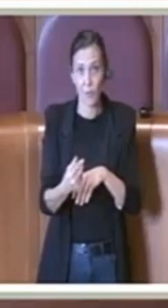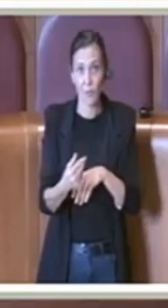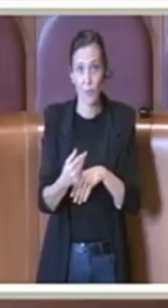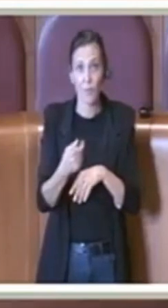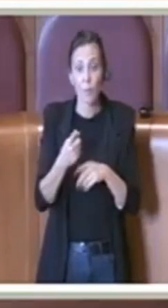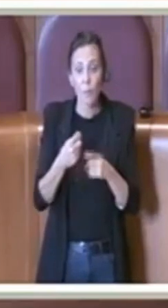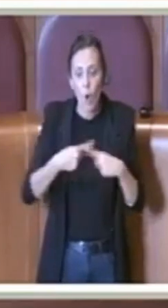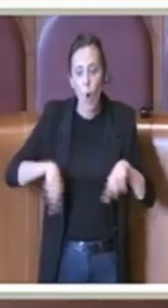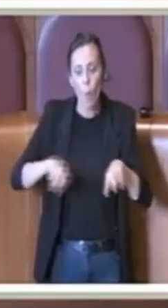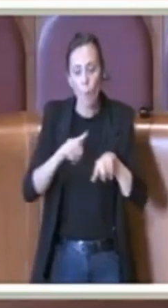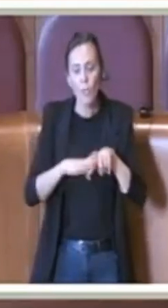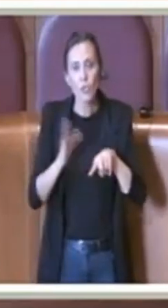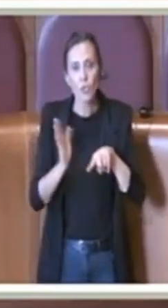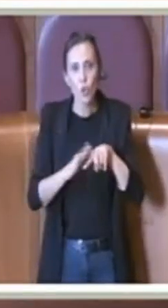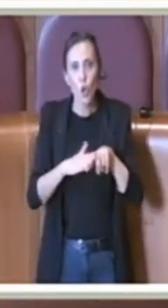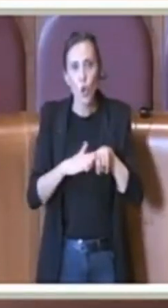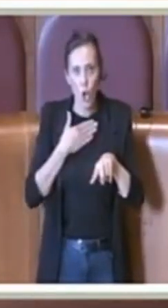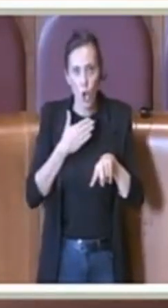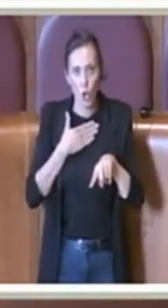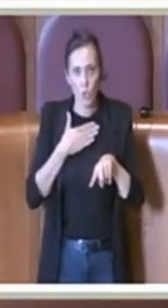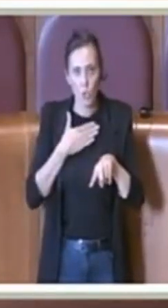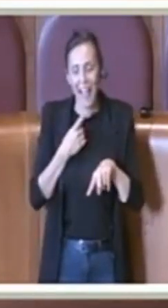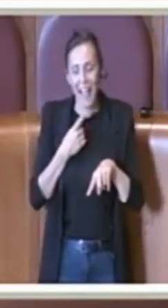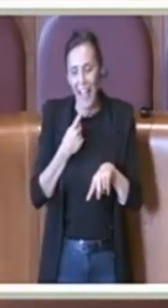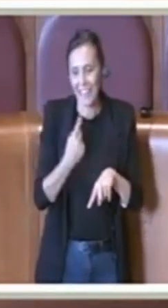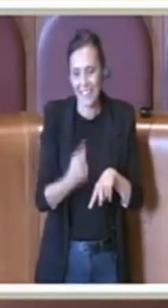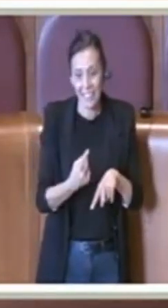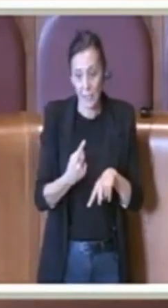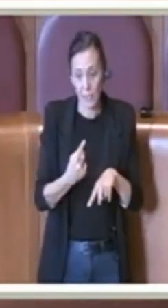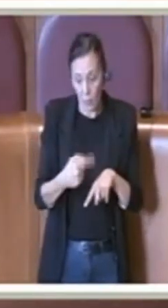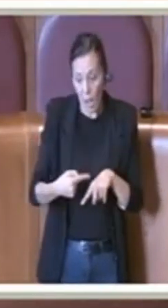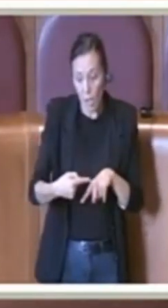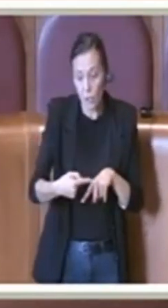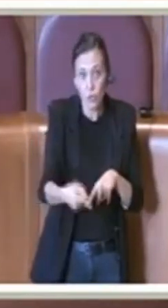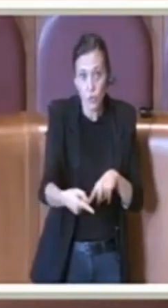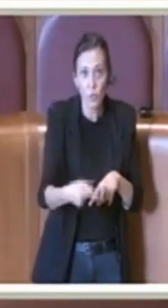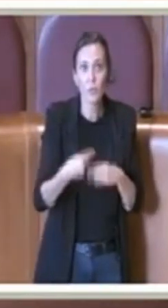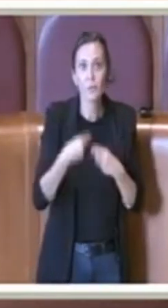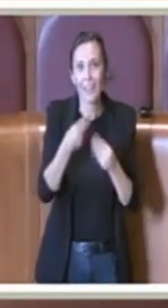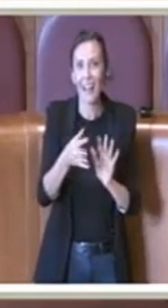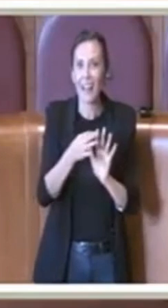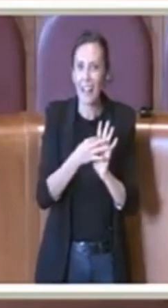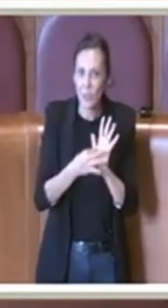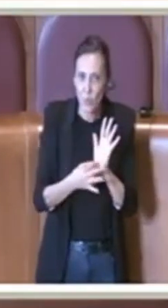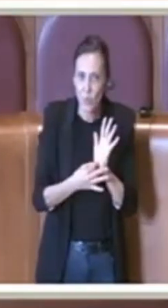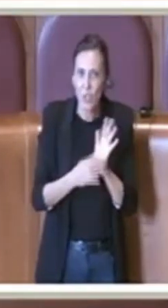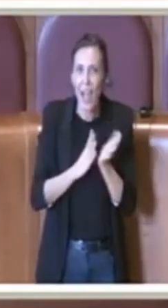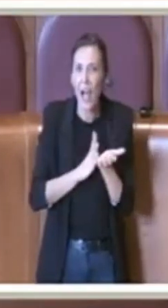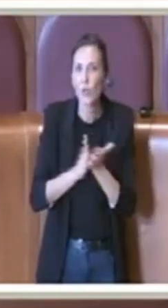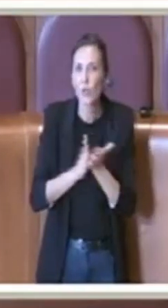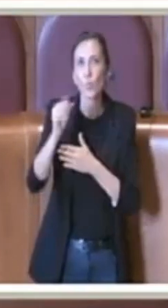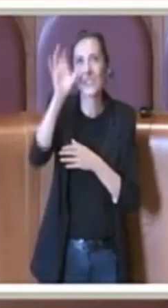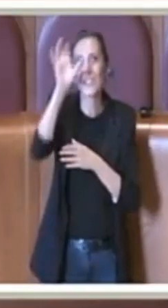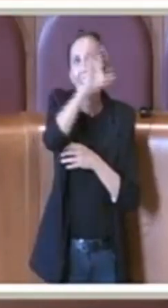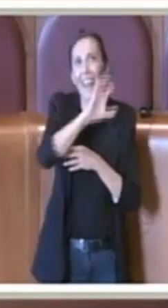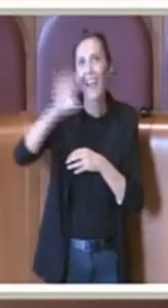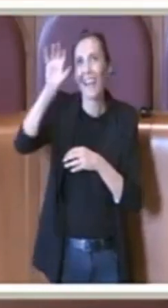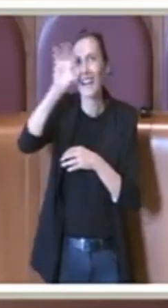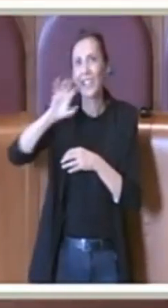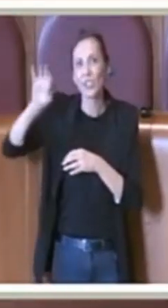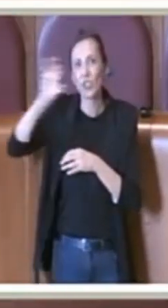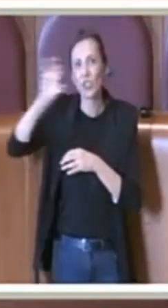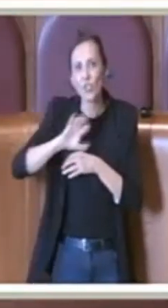nostra commissione che a giorni darà le istruzioni a tutte le regioni su come agire sulla